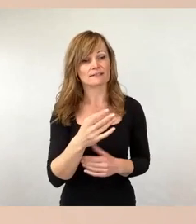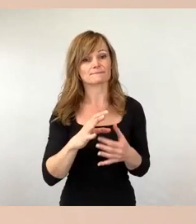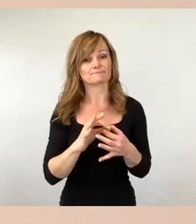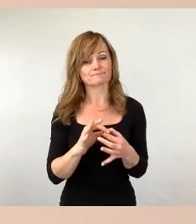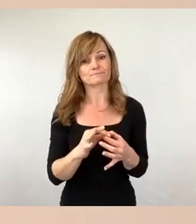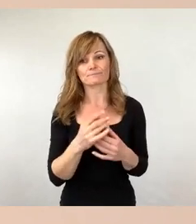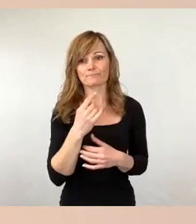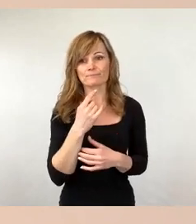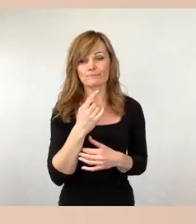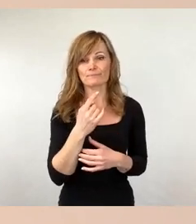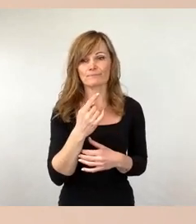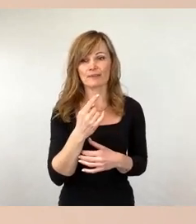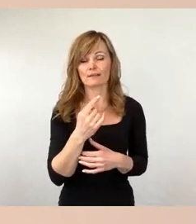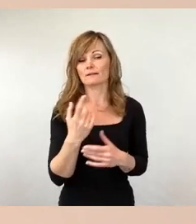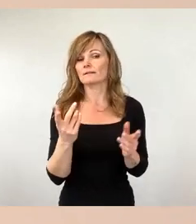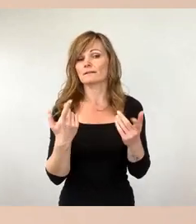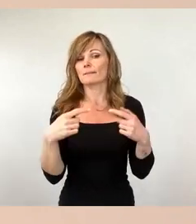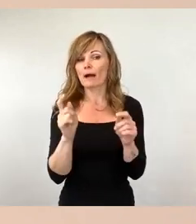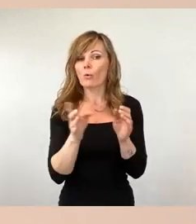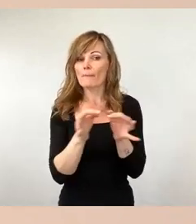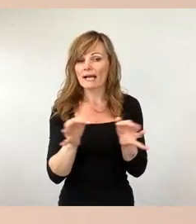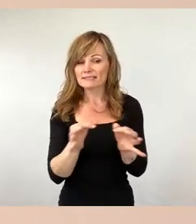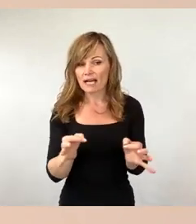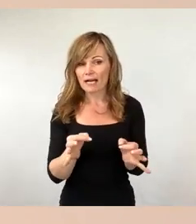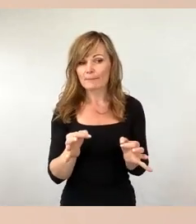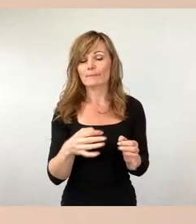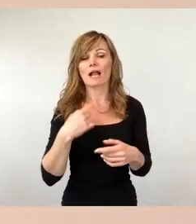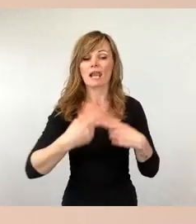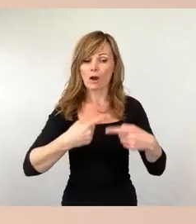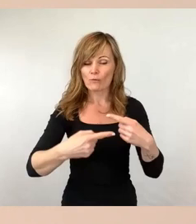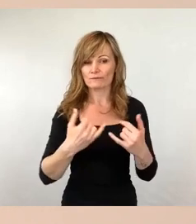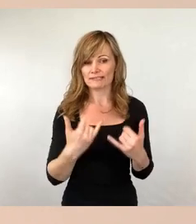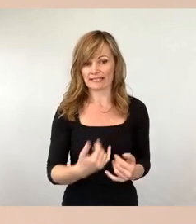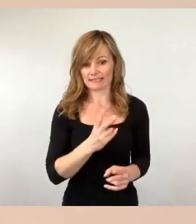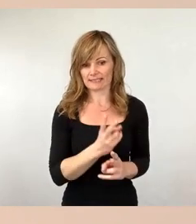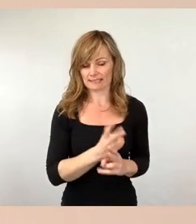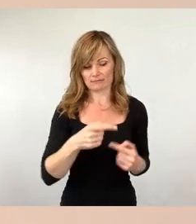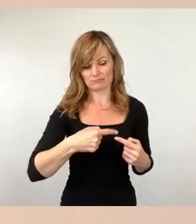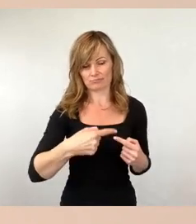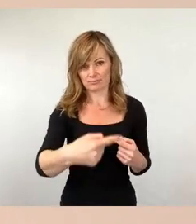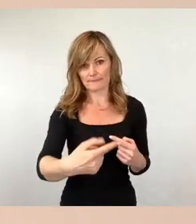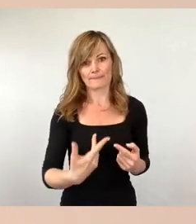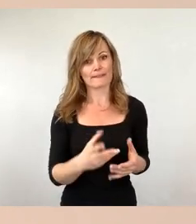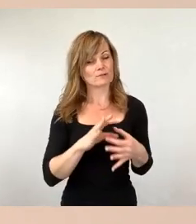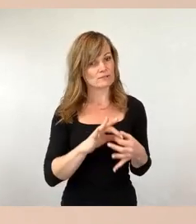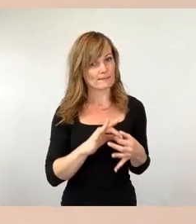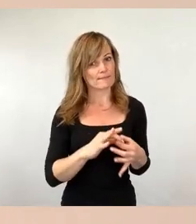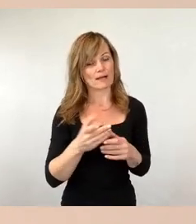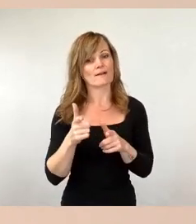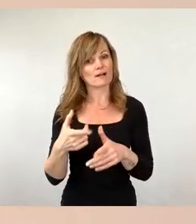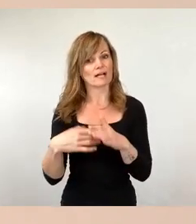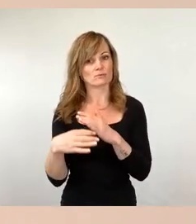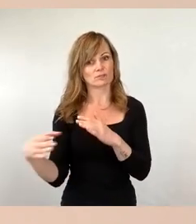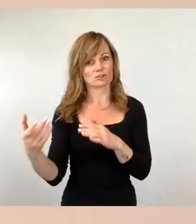Baumaßnahmen, laufende Baumaßnahmen, in dem Zusammenhang eben die Fahrgastunterstände ausgetauscht wurden. Das war